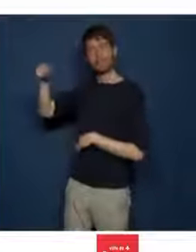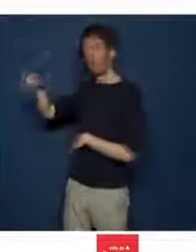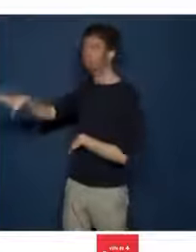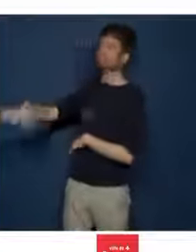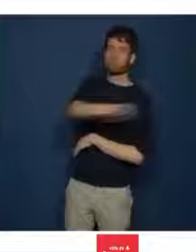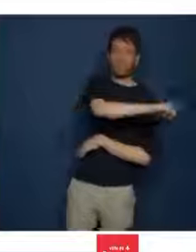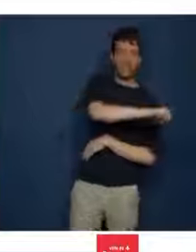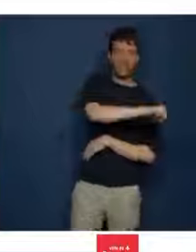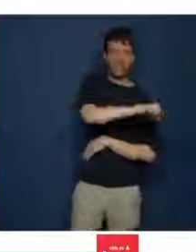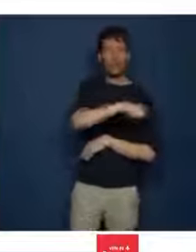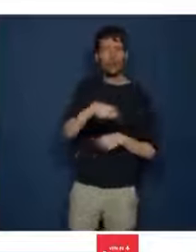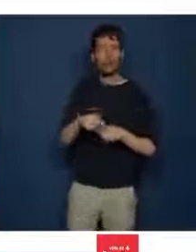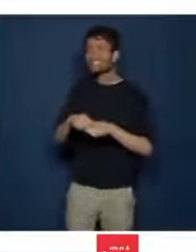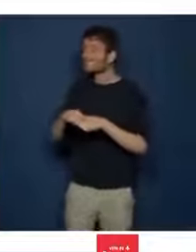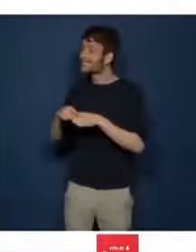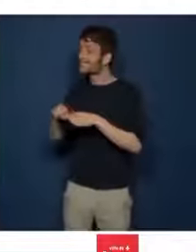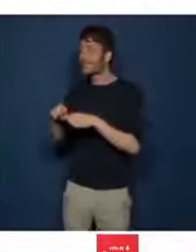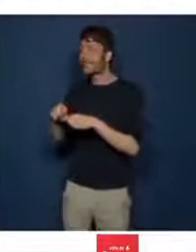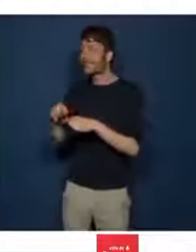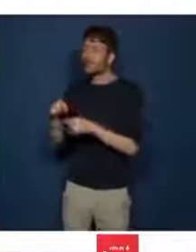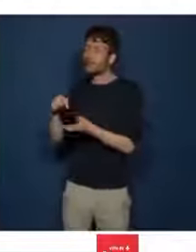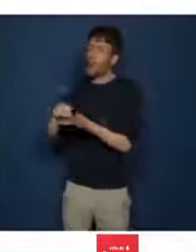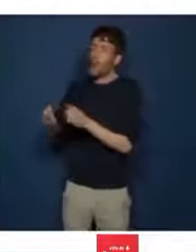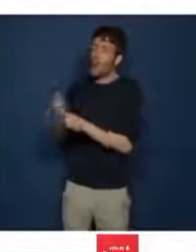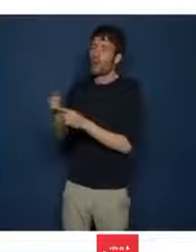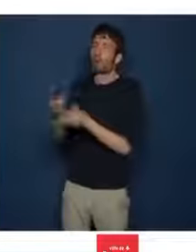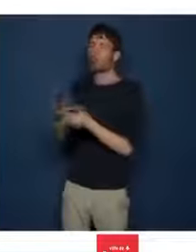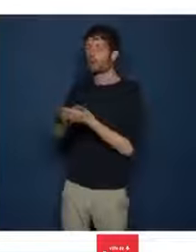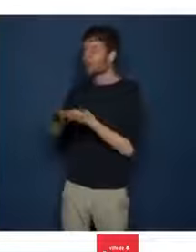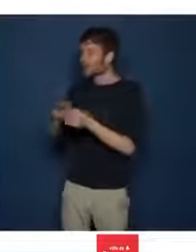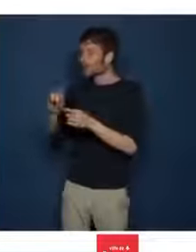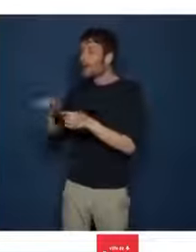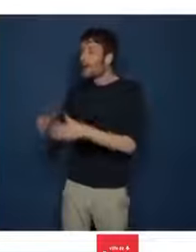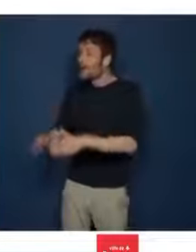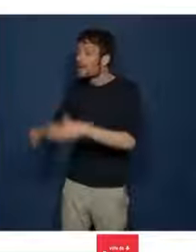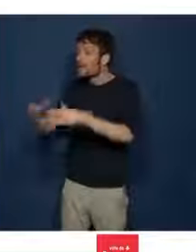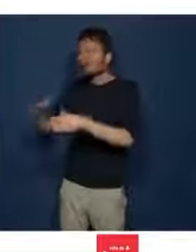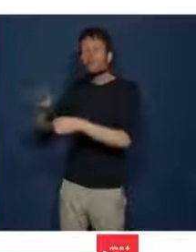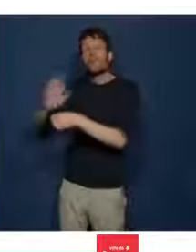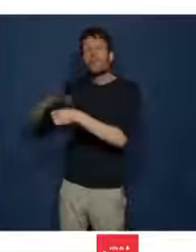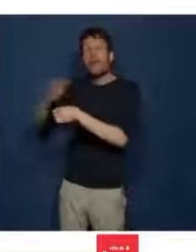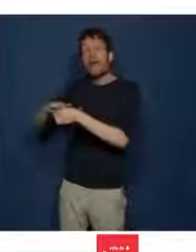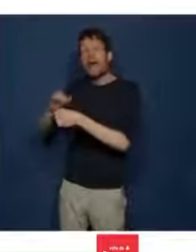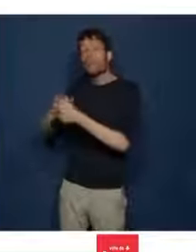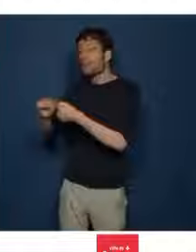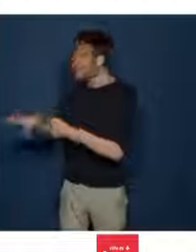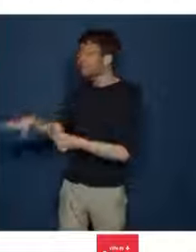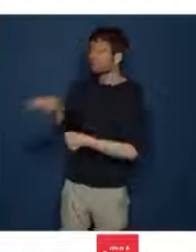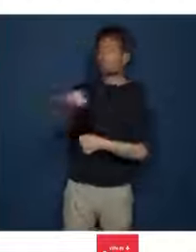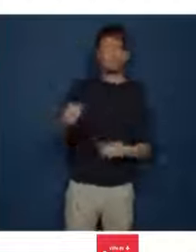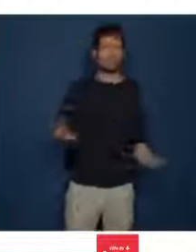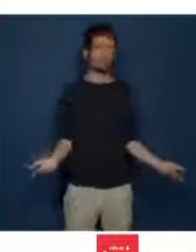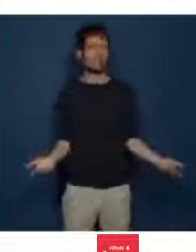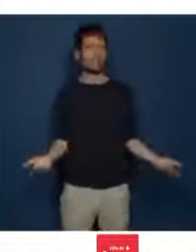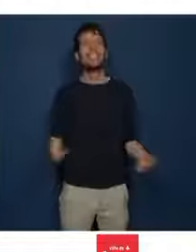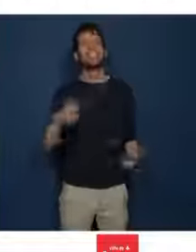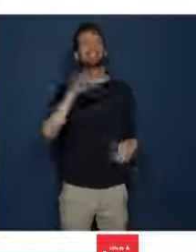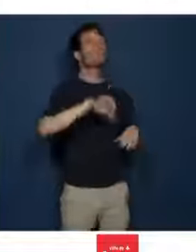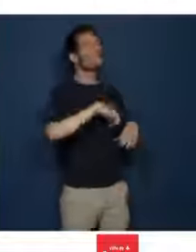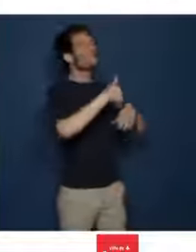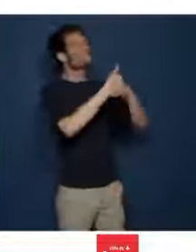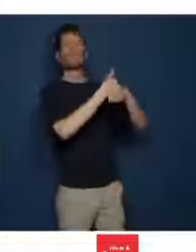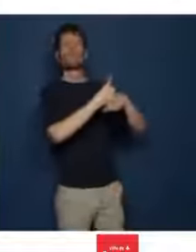précieux trophée, sa corbeille à papier. J'observe à cet égard qu'un haut fonctionnaire municipal m'a répondu par courriel,